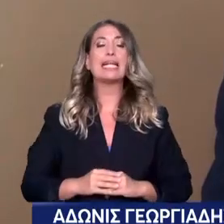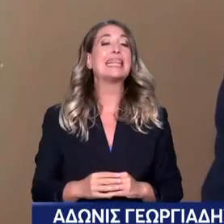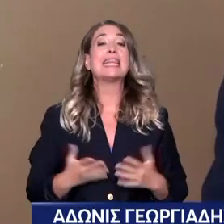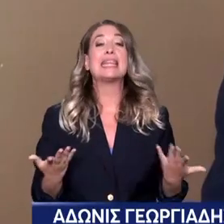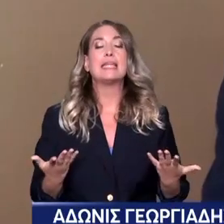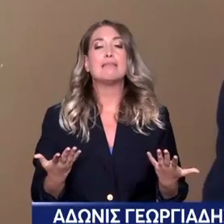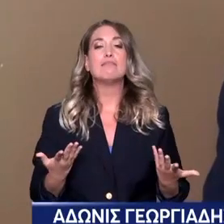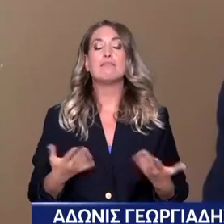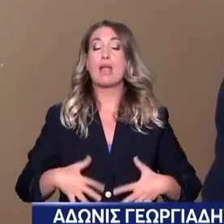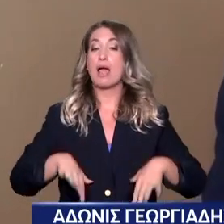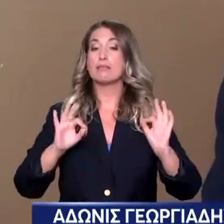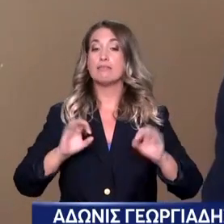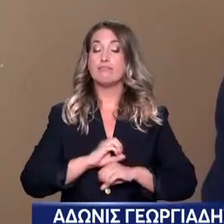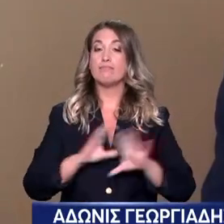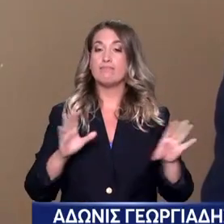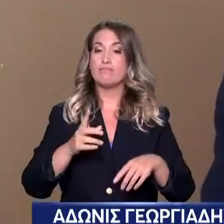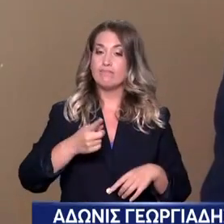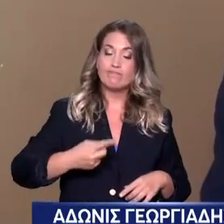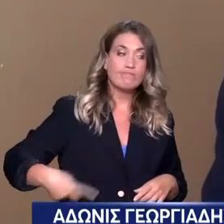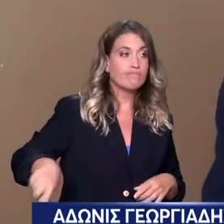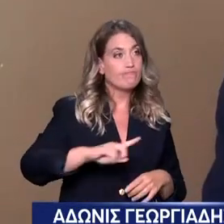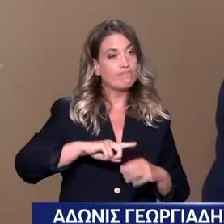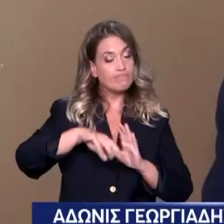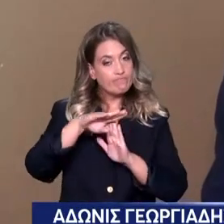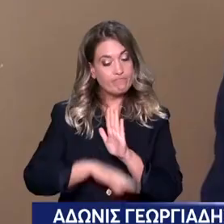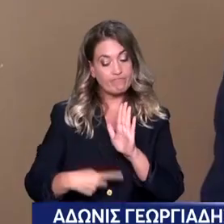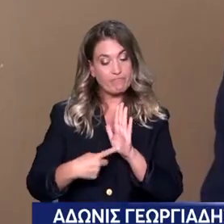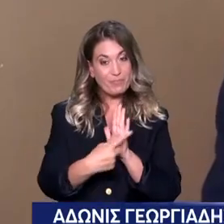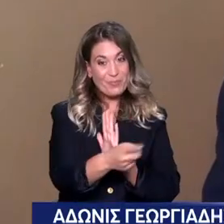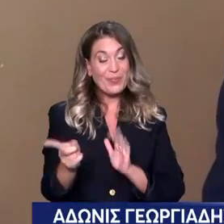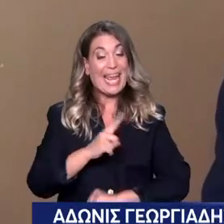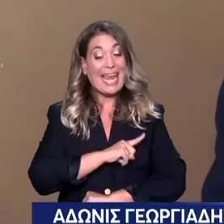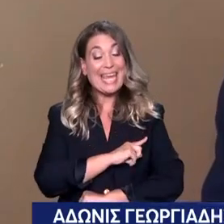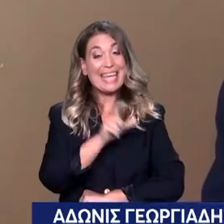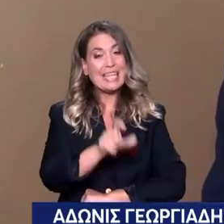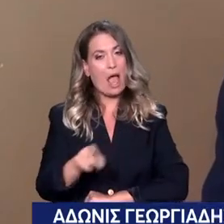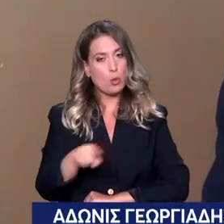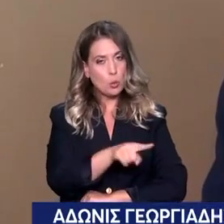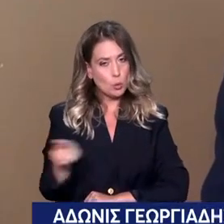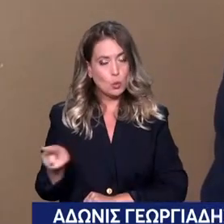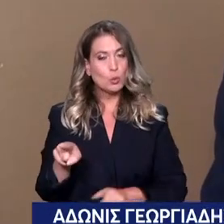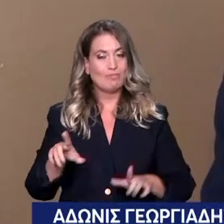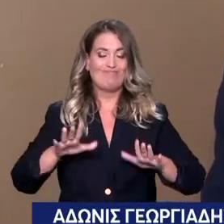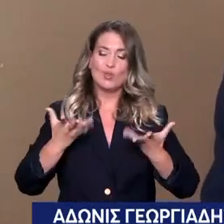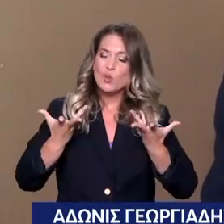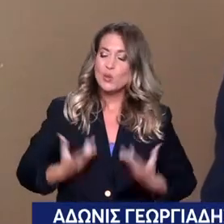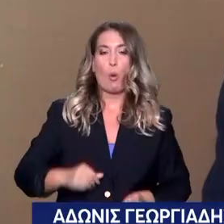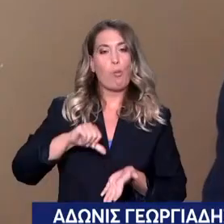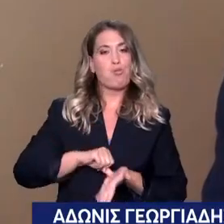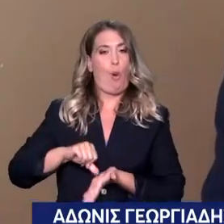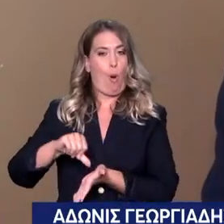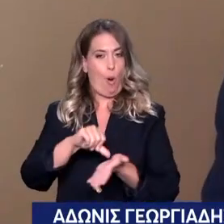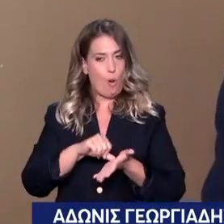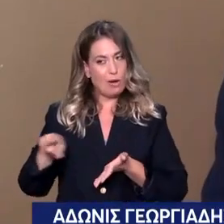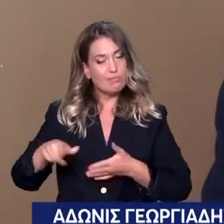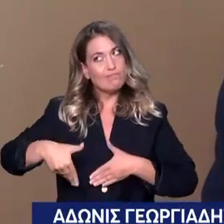φορά δίνει πολύ σοβαρά κίνητρα για γιατρούς να πάνε σε περιφερειακά νοσοκομεία και να